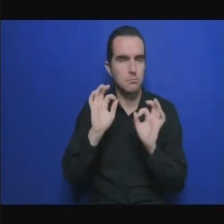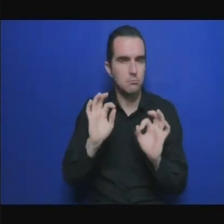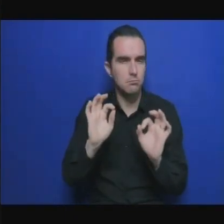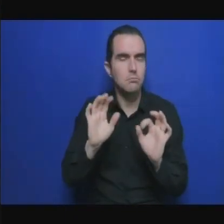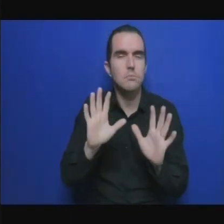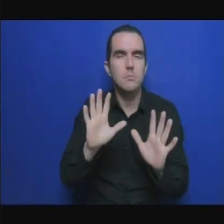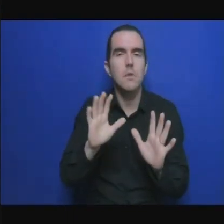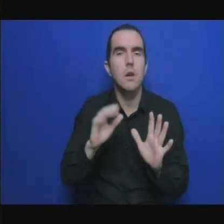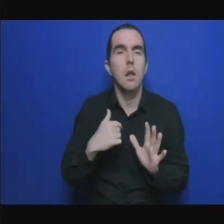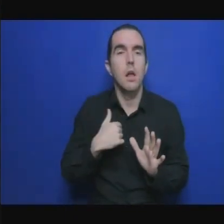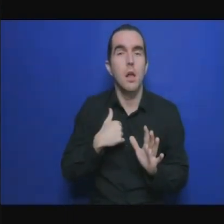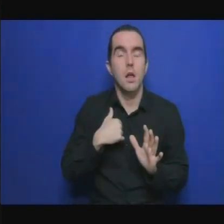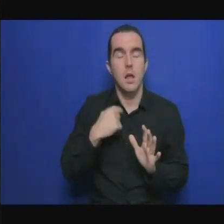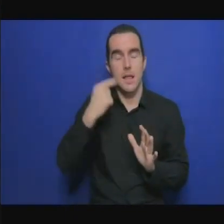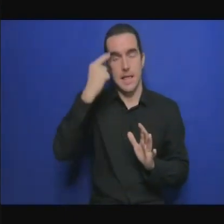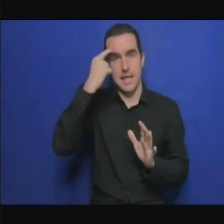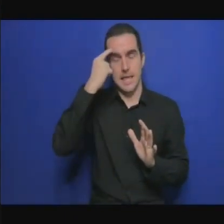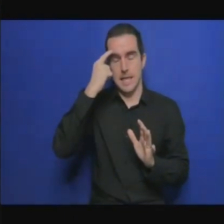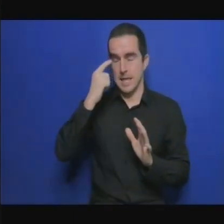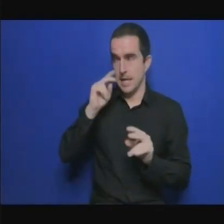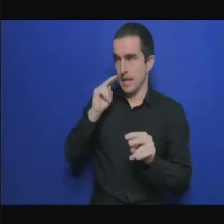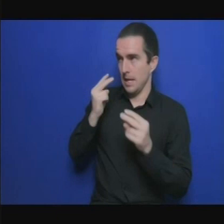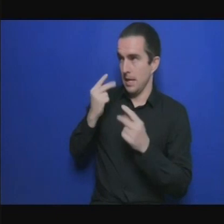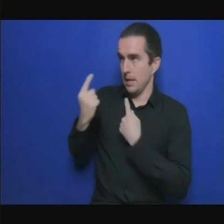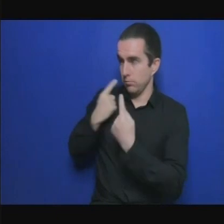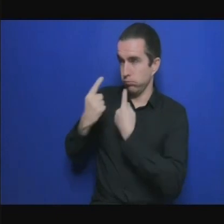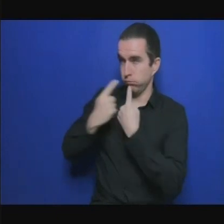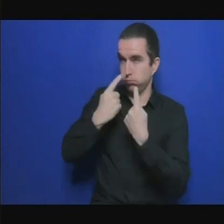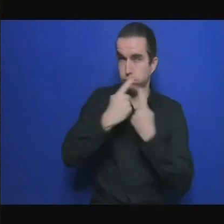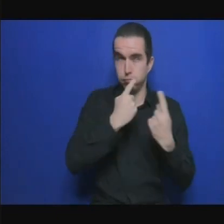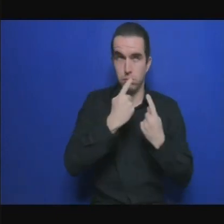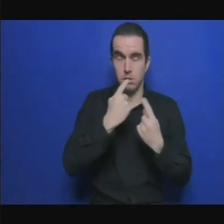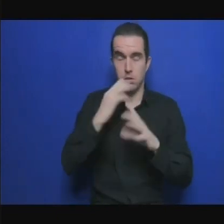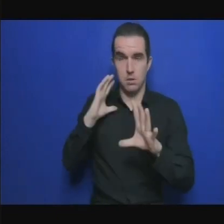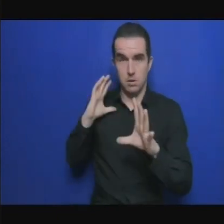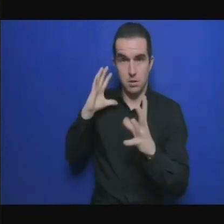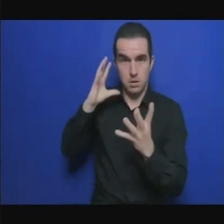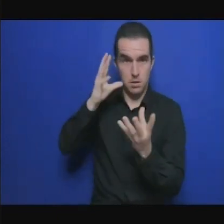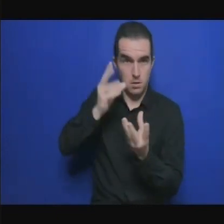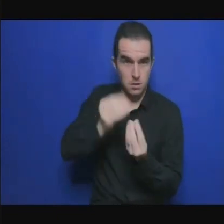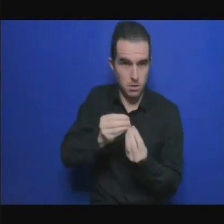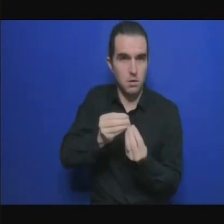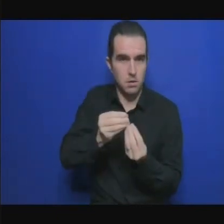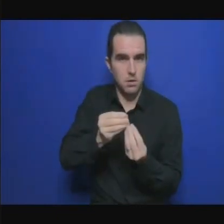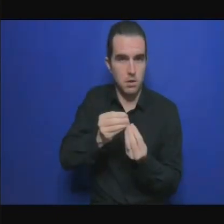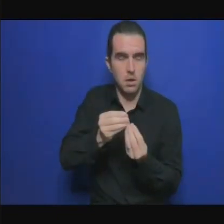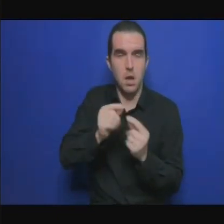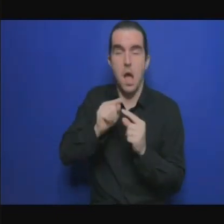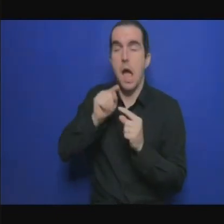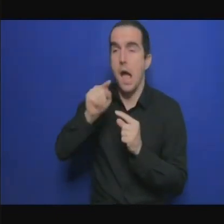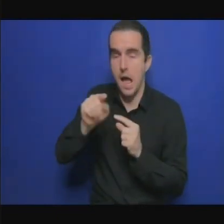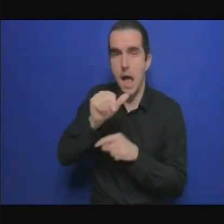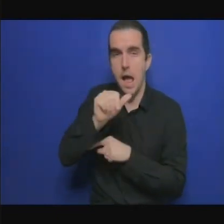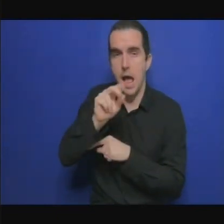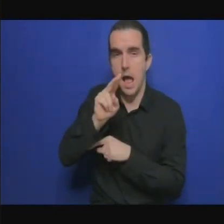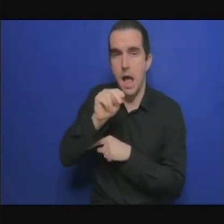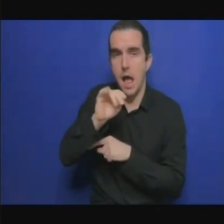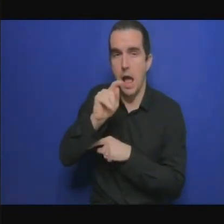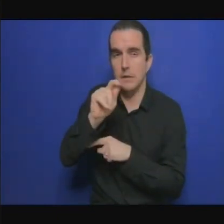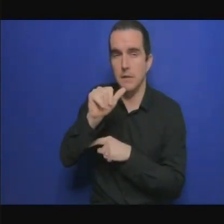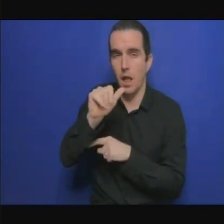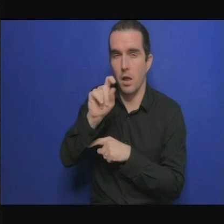avant de répondre à la question d'Anita Arona vient de dire quelque chose d'assez